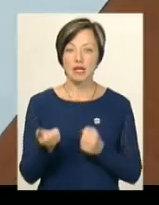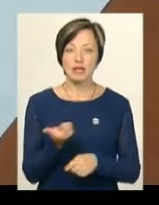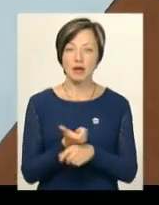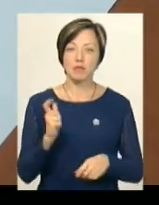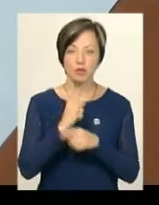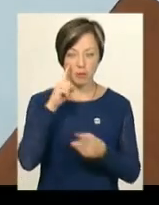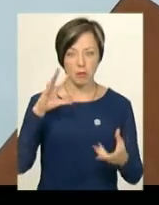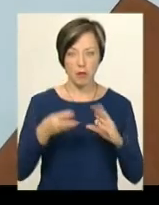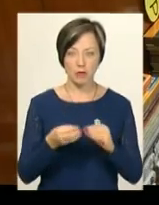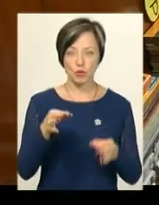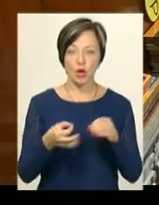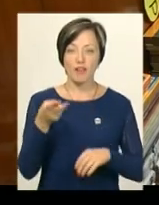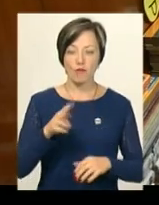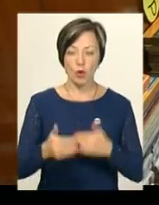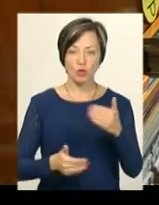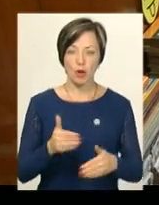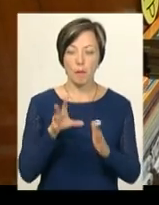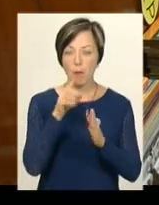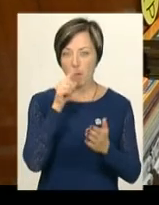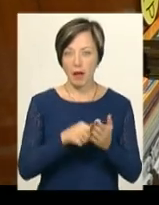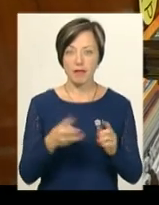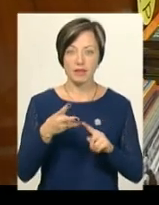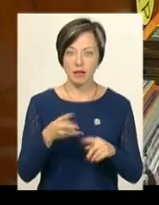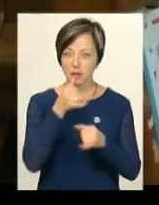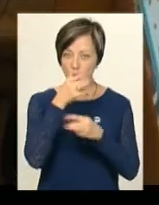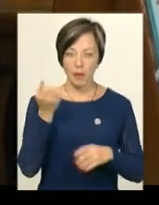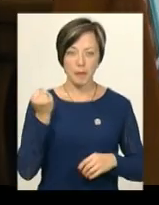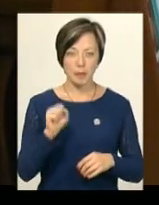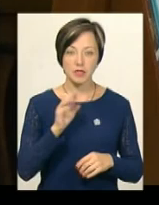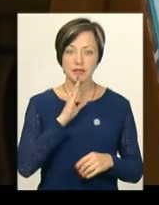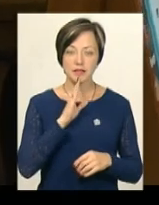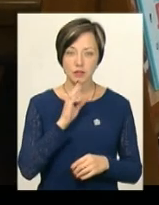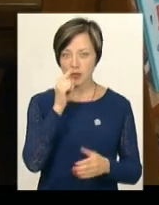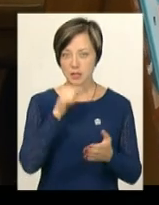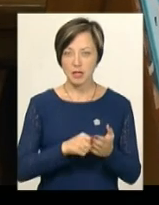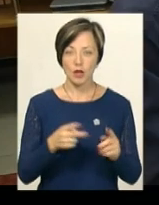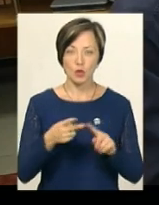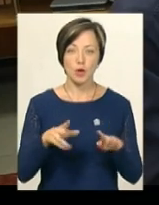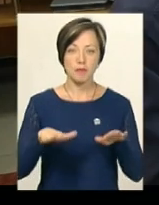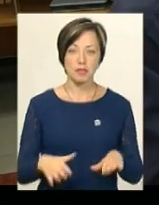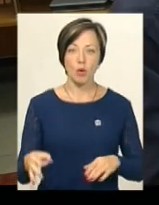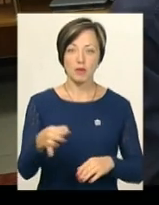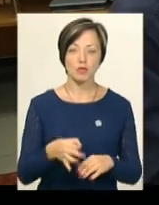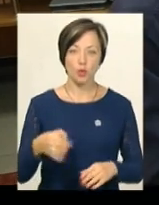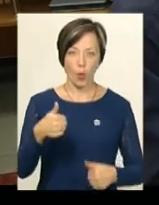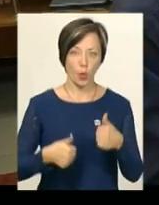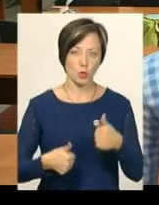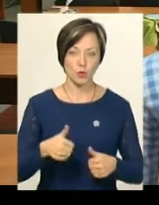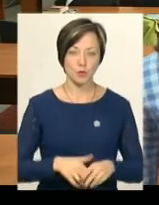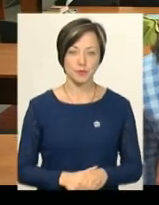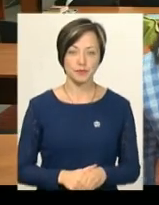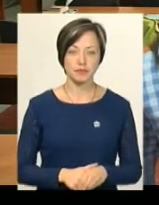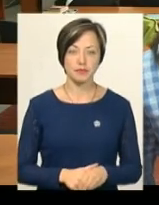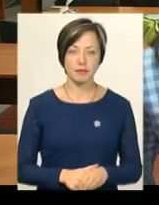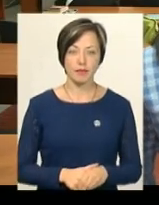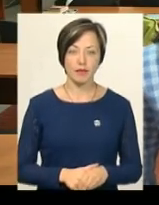кількість балів від журі у двох турах. Пройшла у третій, але не зуміла перемогти. Дівчині дісталося друге місце обласного етапу конкурсу. Так,